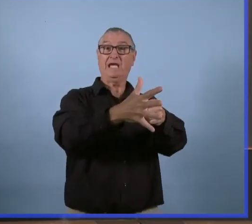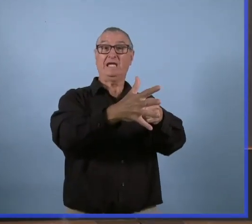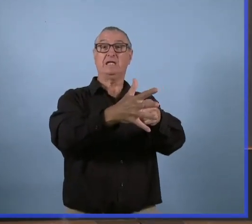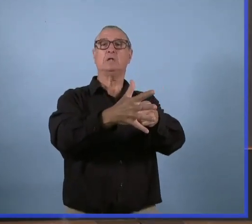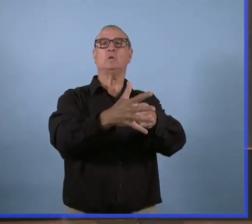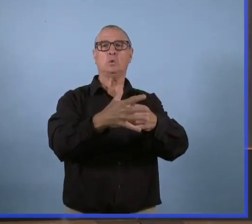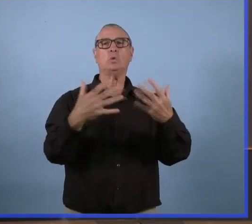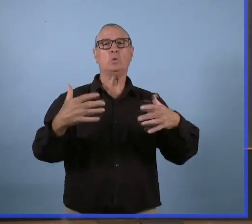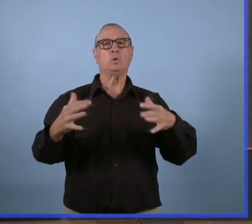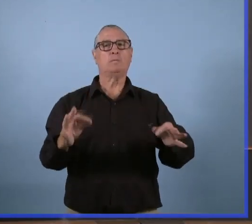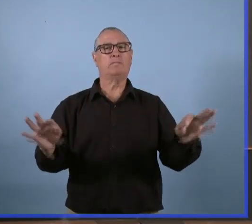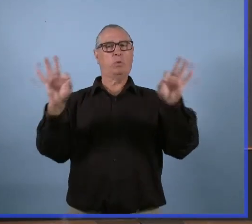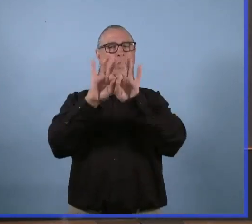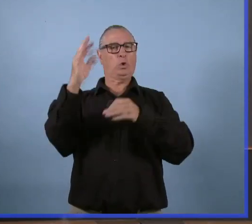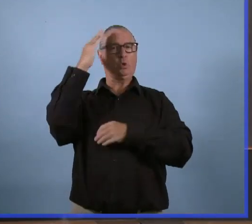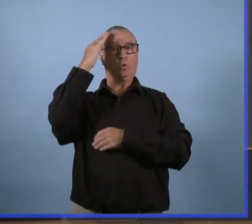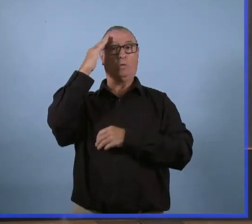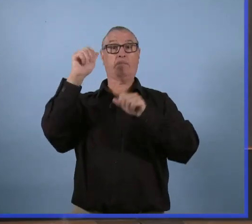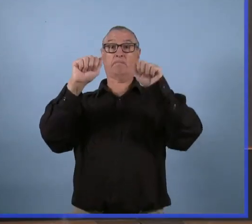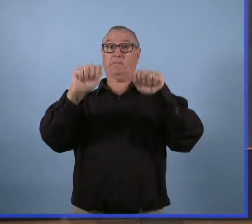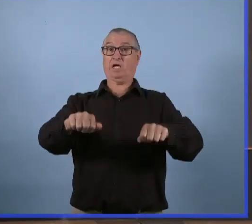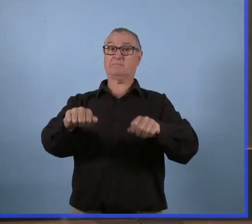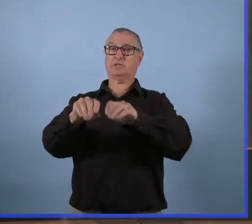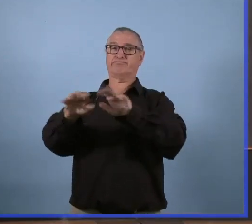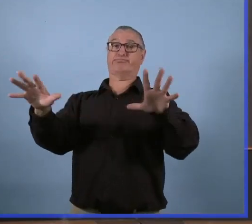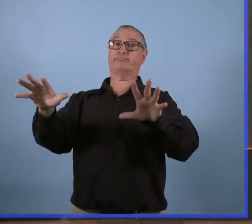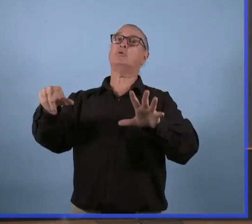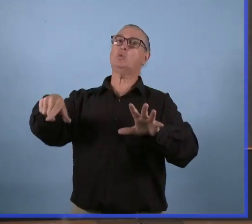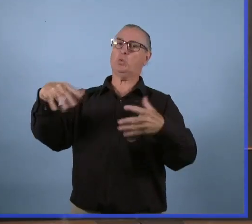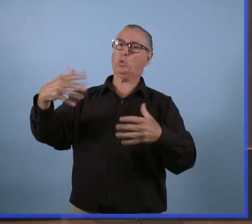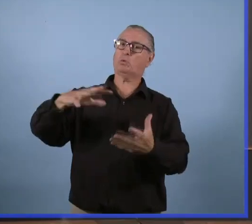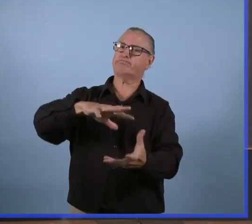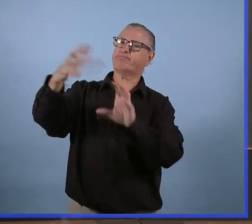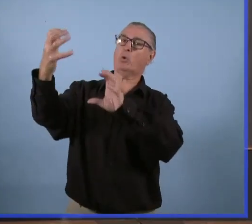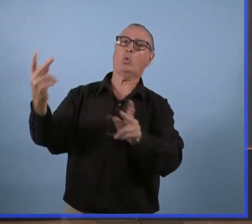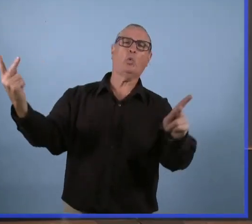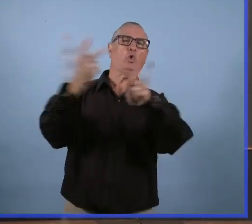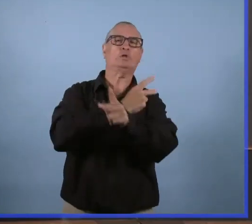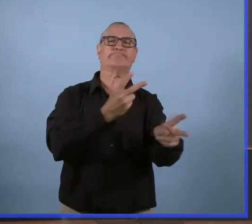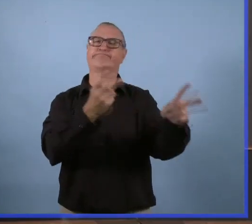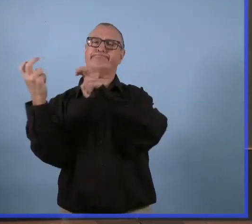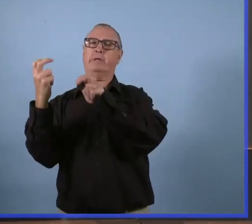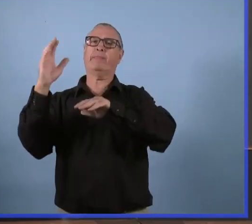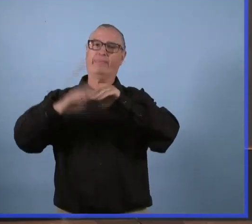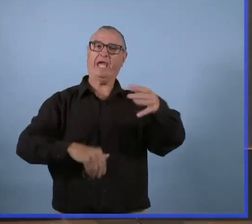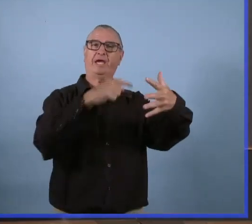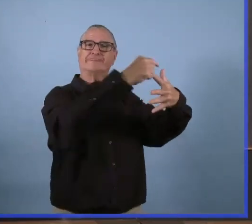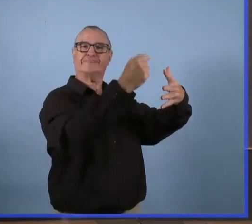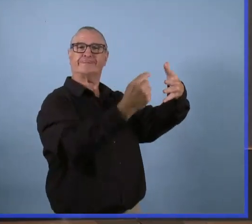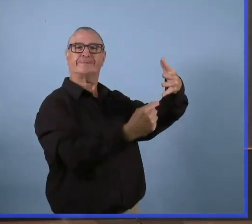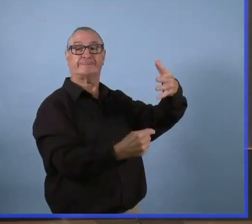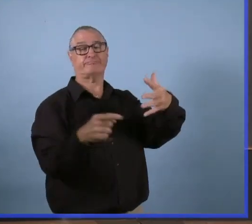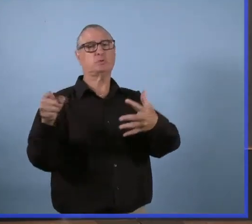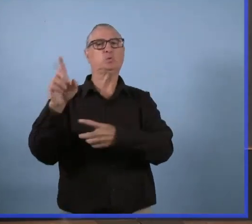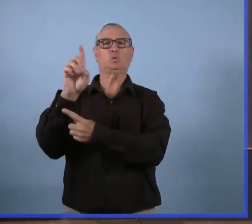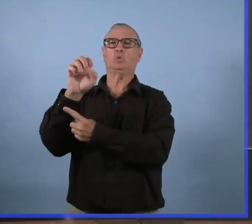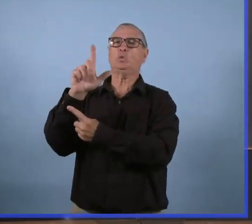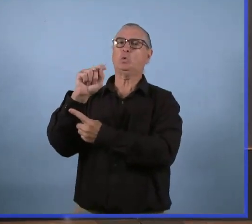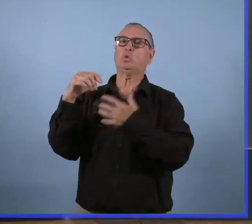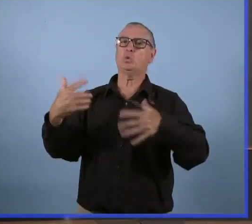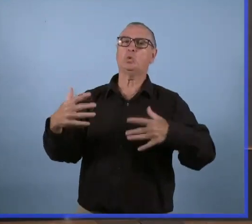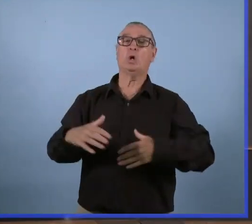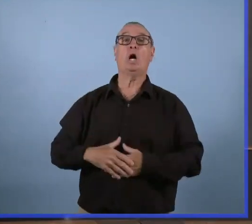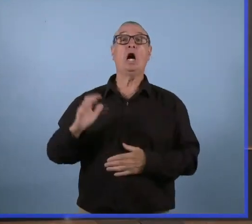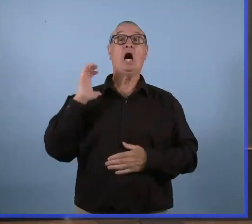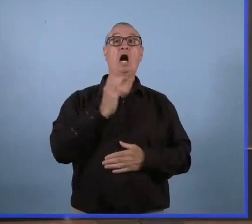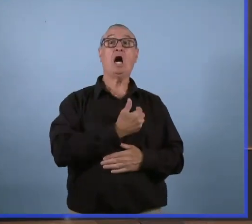Delta, a le potentiel d'être plus transmissible et d'avoir des retombées plus graves. Comme je l remarqué la